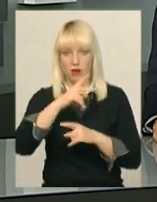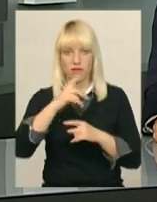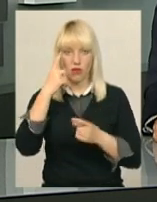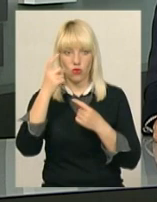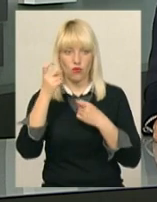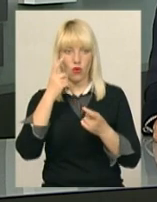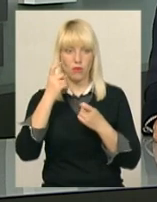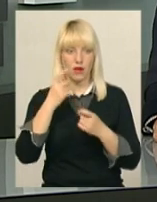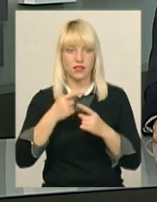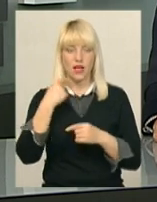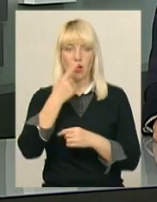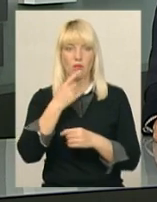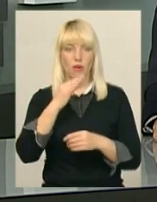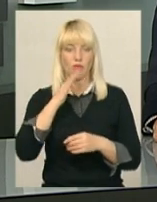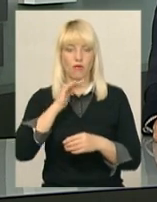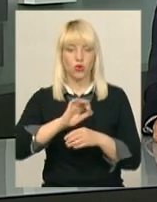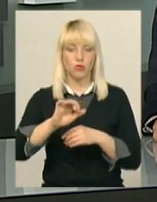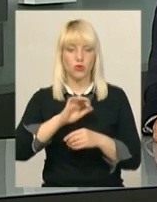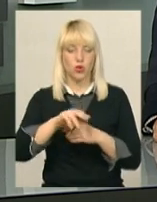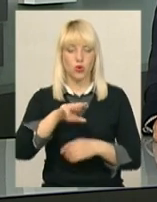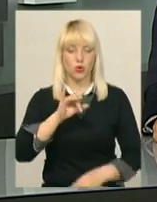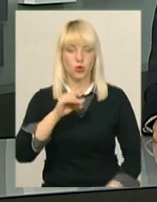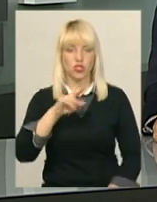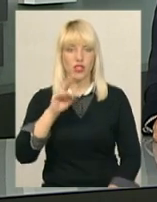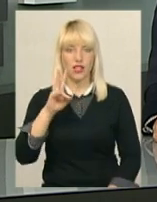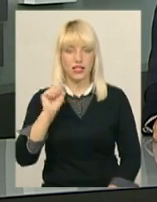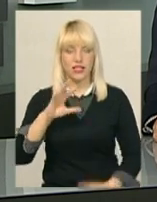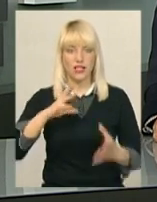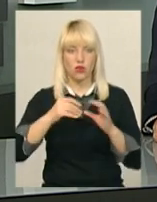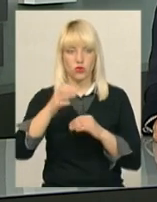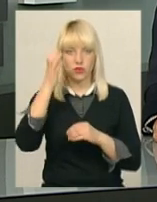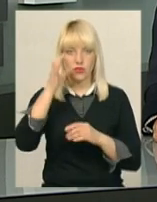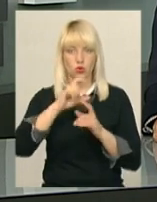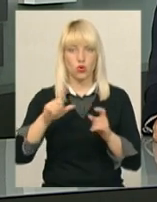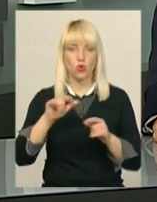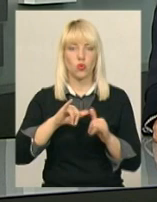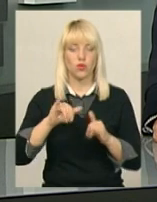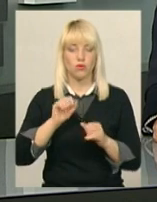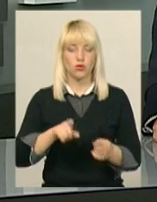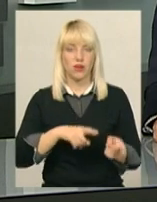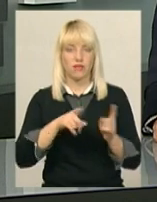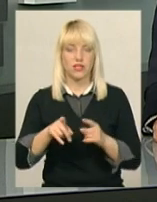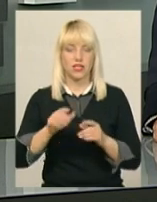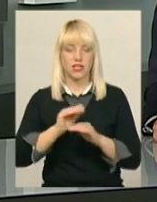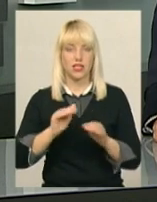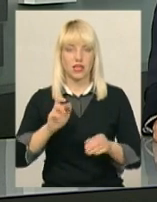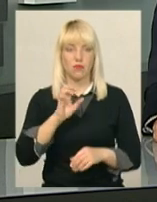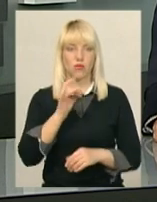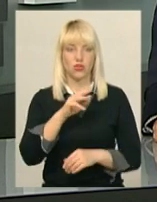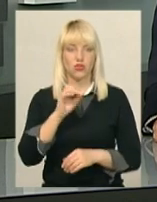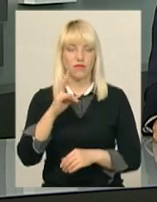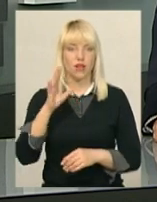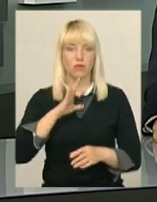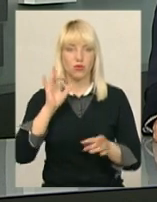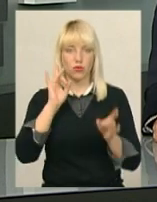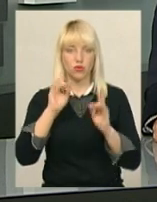інформація. Йдеться про водопостачання у Турчинецькій загальноосвітній школі, куди можуть перевезти дітей з Борщівки. У матеріалі прозвучало,